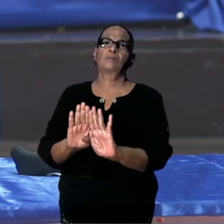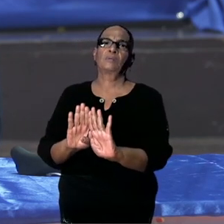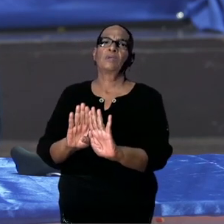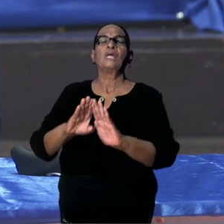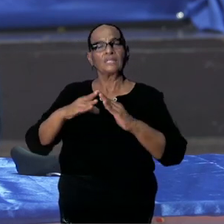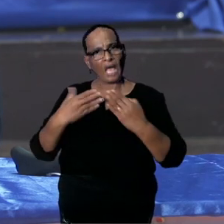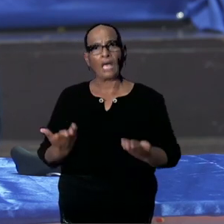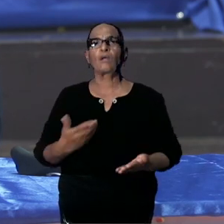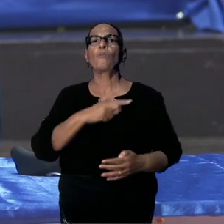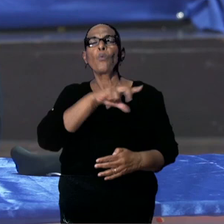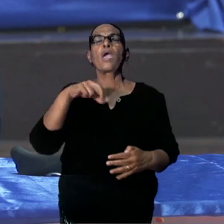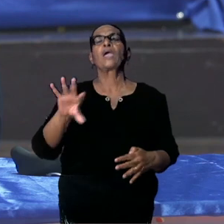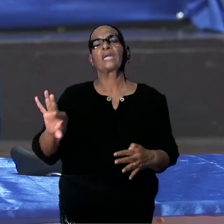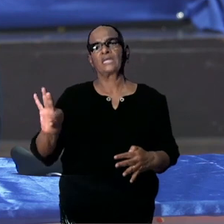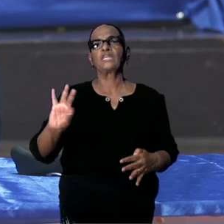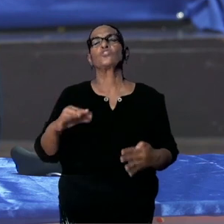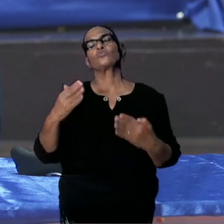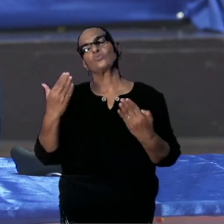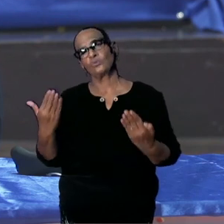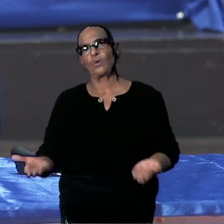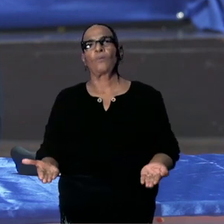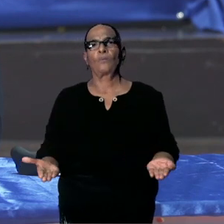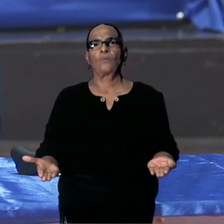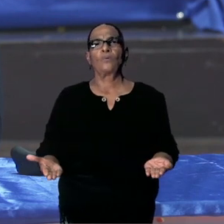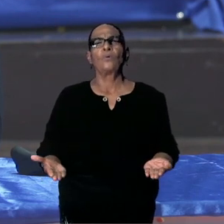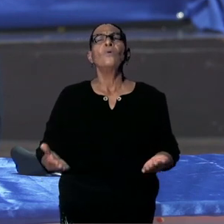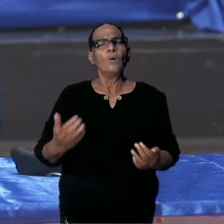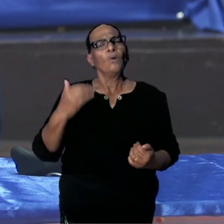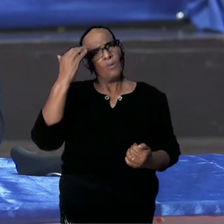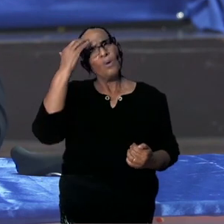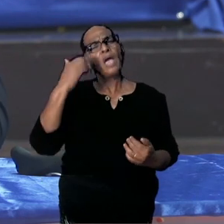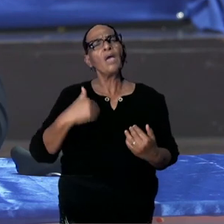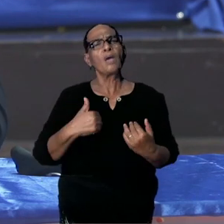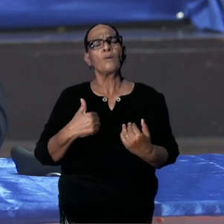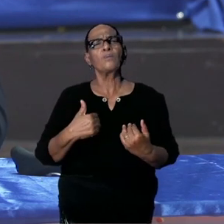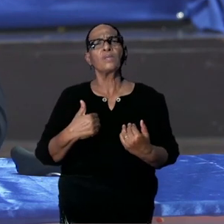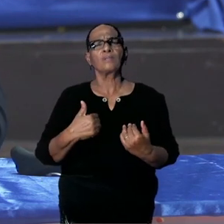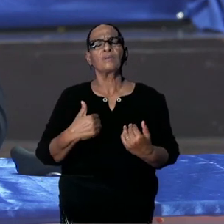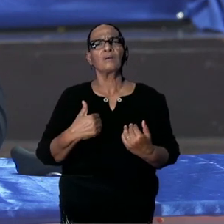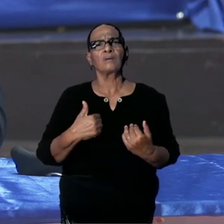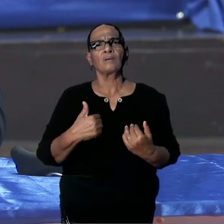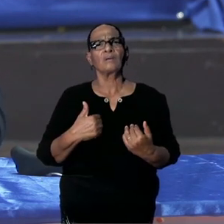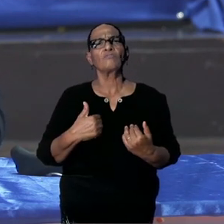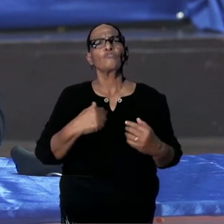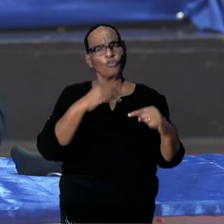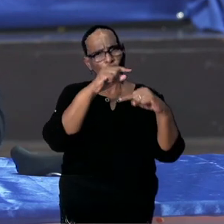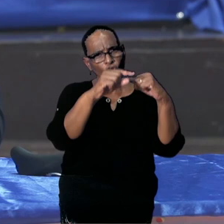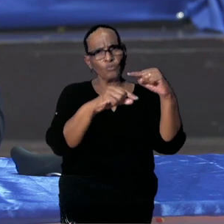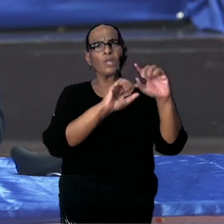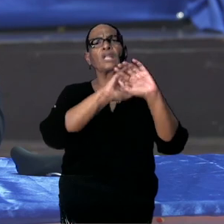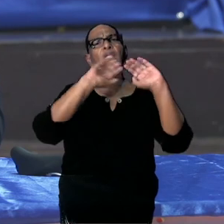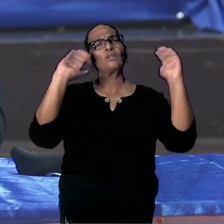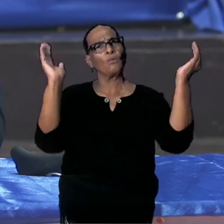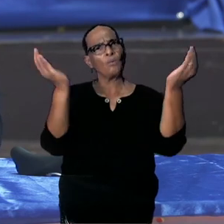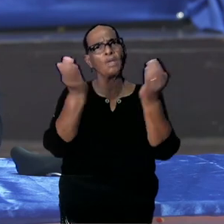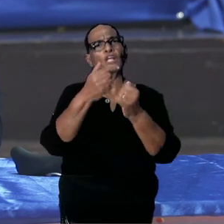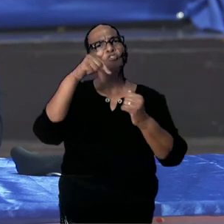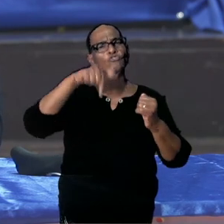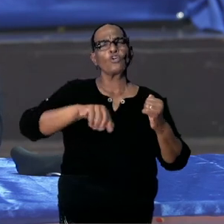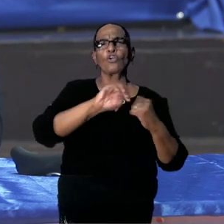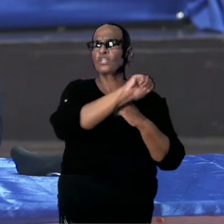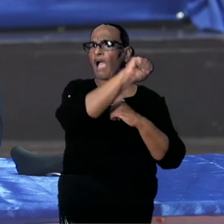daarvoor gekozen. Dus uiteraard houden we ook rekening met dat wat u hebt aangehaald. Met betrekking tot de ontwikkeling in de wereld. Zuid-Afrika,